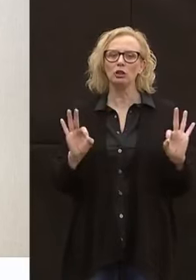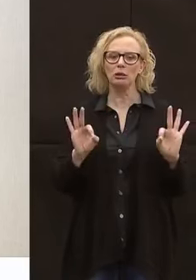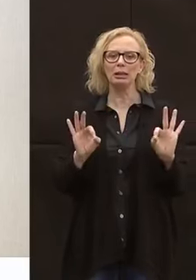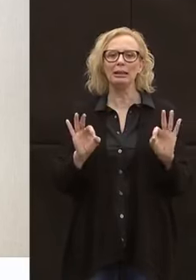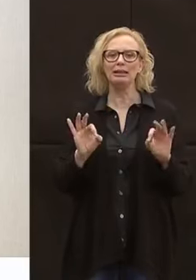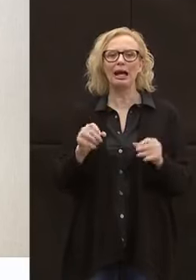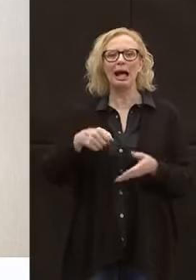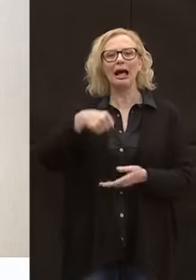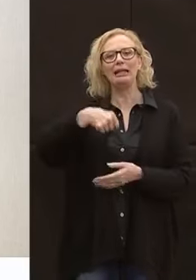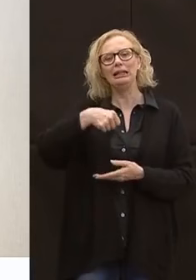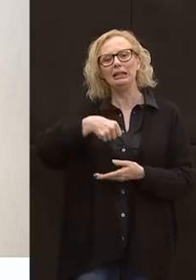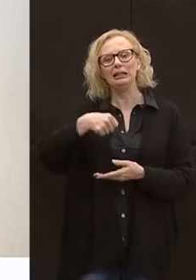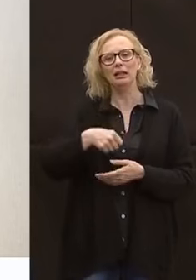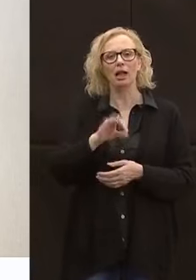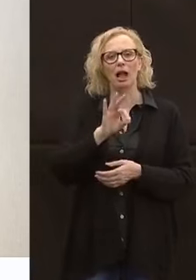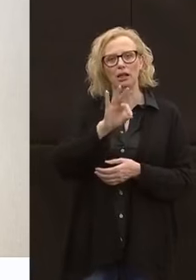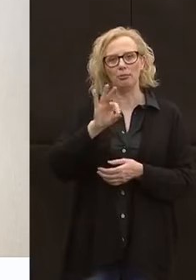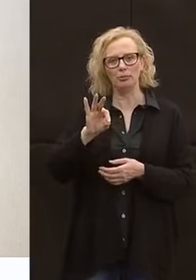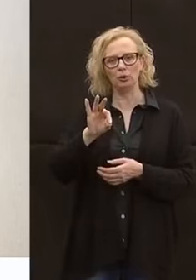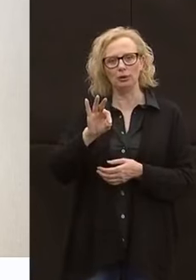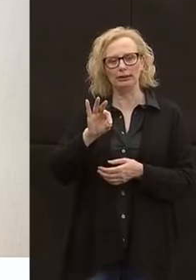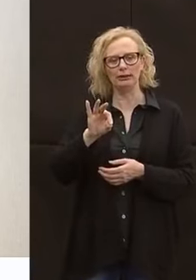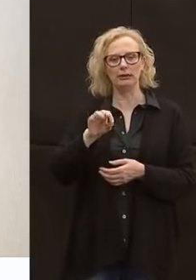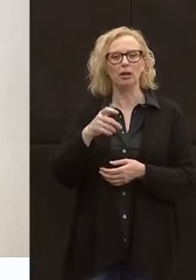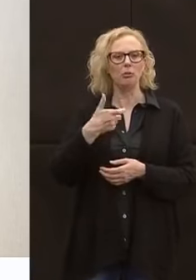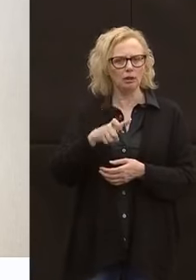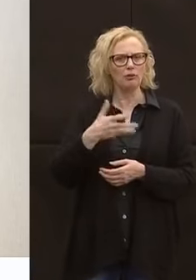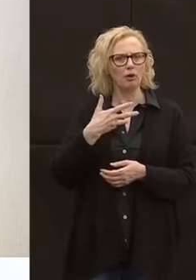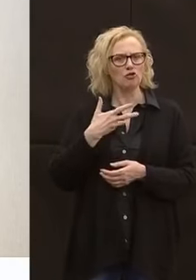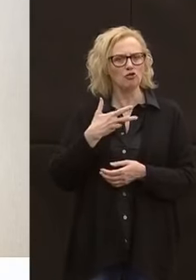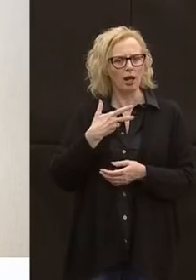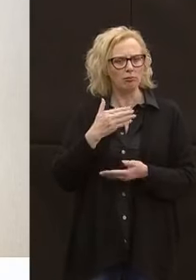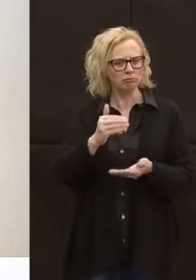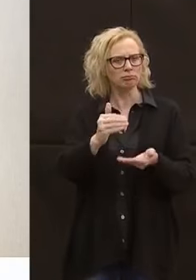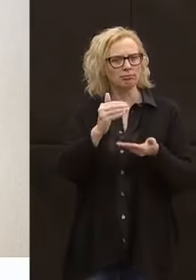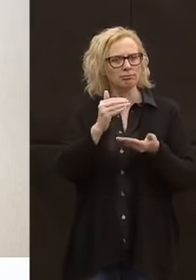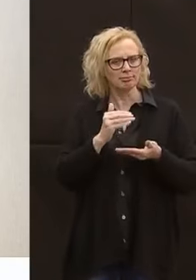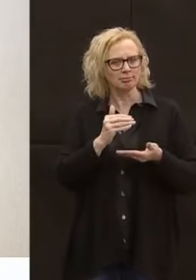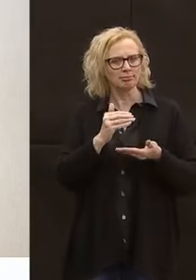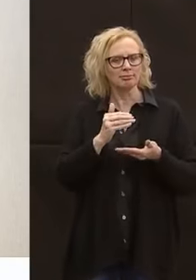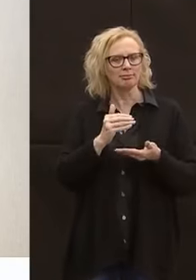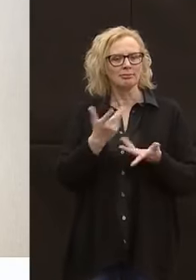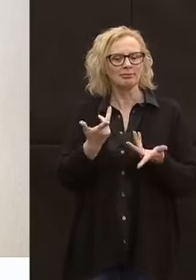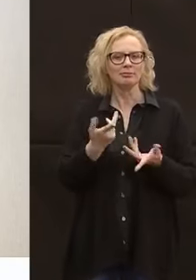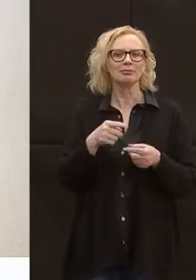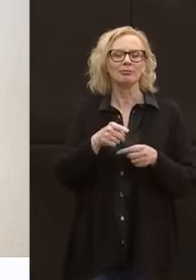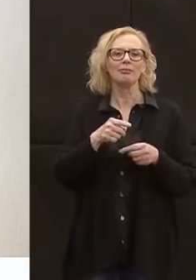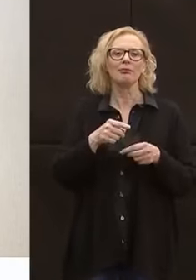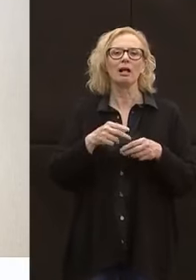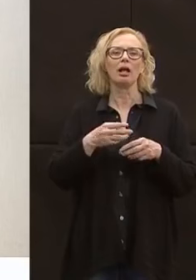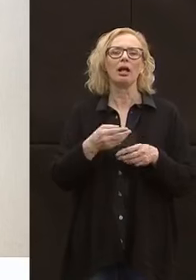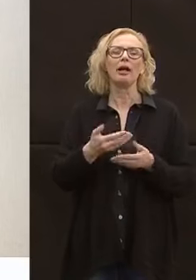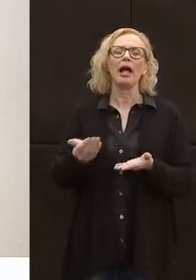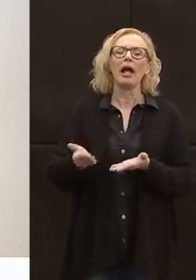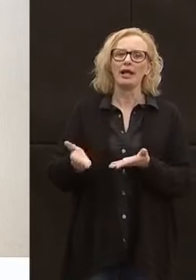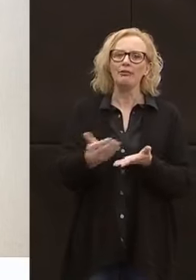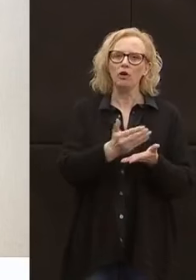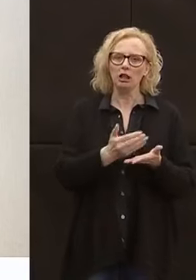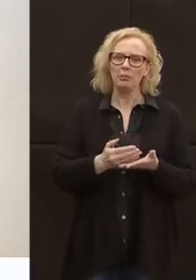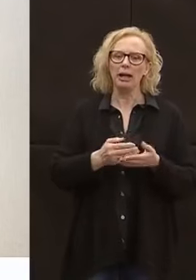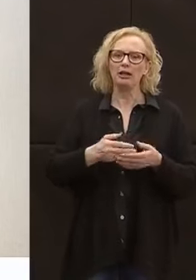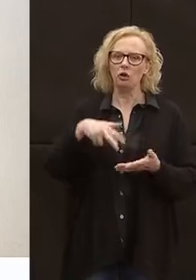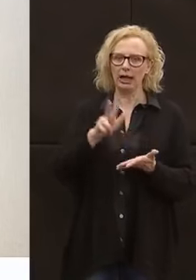kit e di tamponi stessi. Noi abbiamo comunque dei quantitativi tali per i rifornimenti che ci vengono garantiti dai nostri